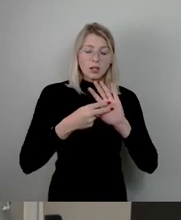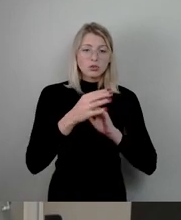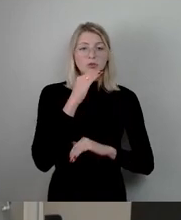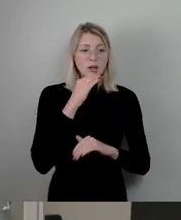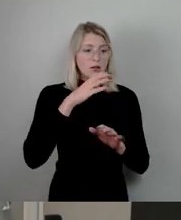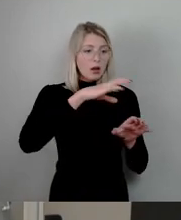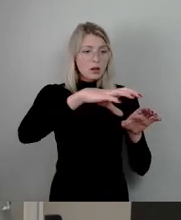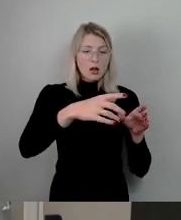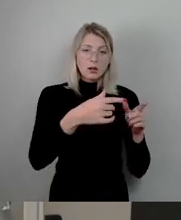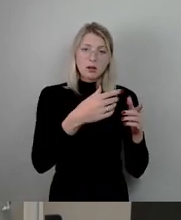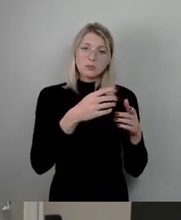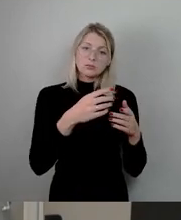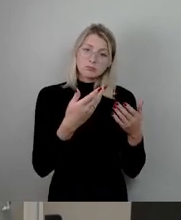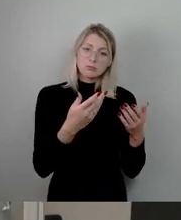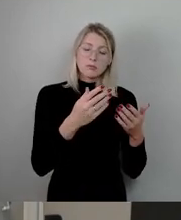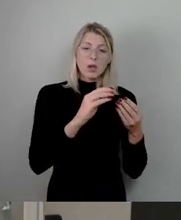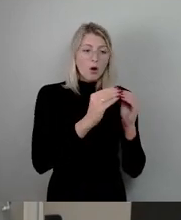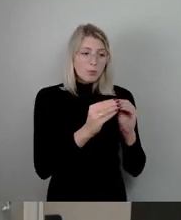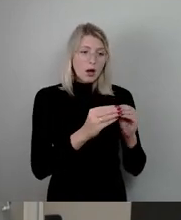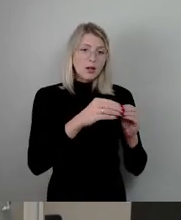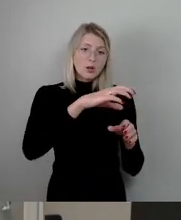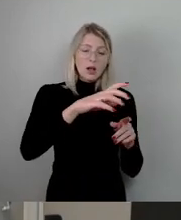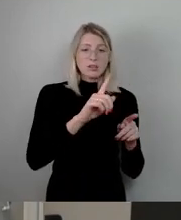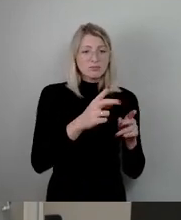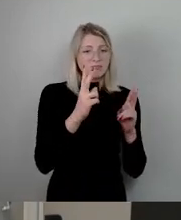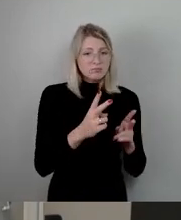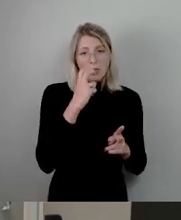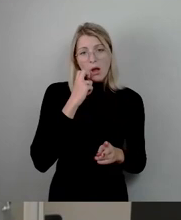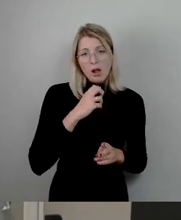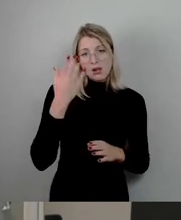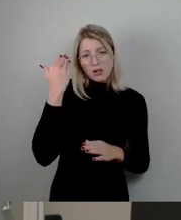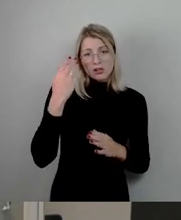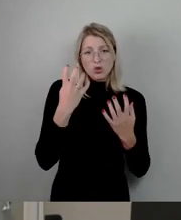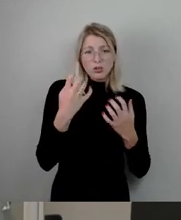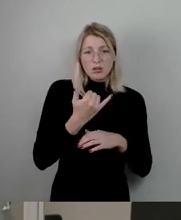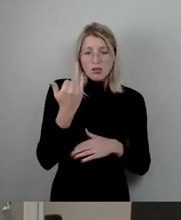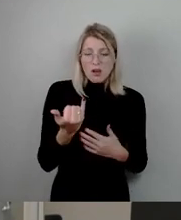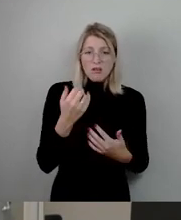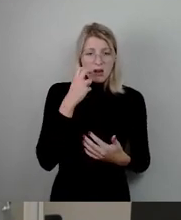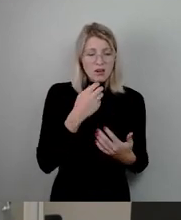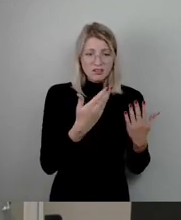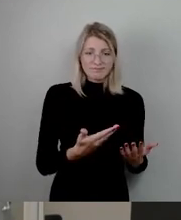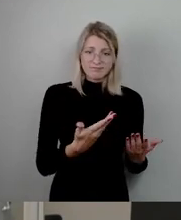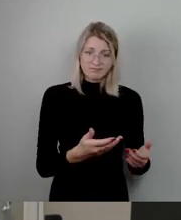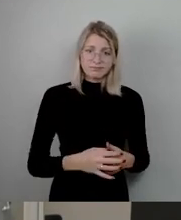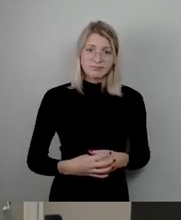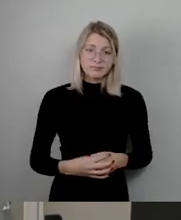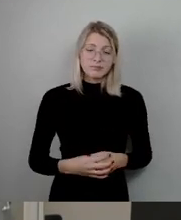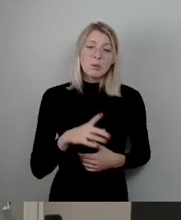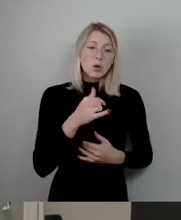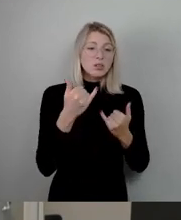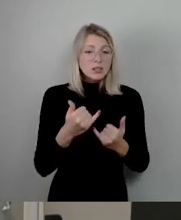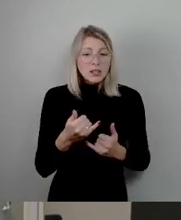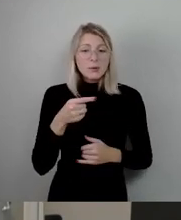Aufbereitungsanlagen, die haben eben diesen Stand aus den 90er Jahren. Das heißt sozusagen, also mit dieser jetzigen Miete, die wir